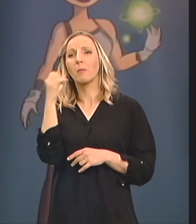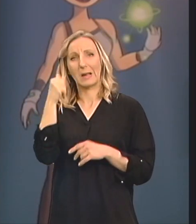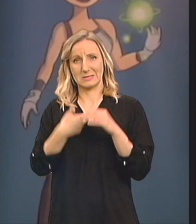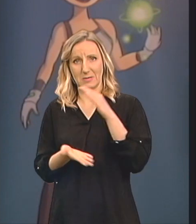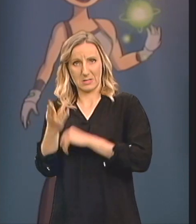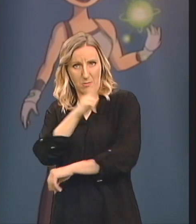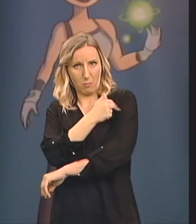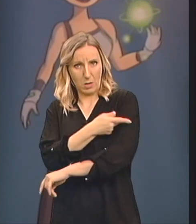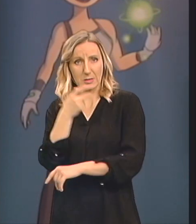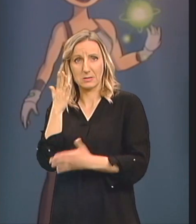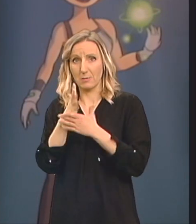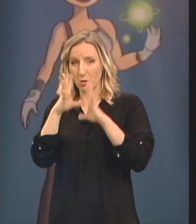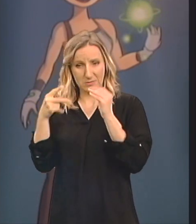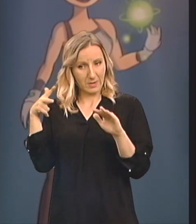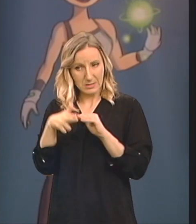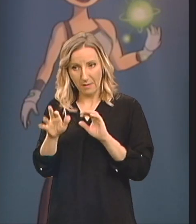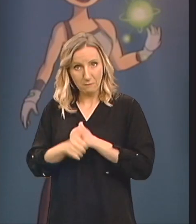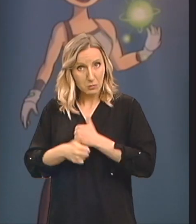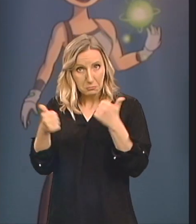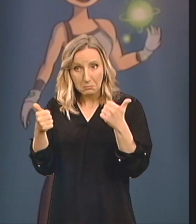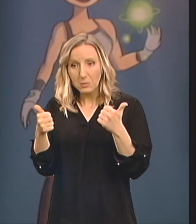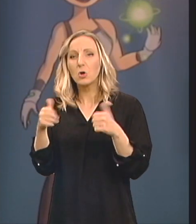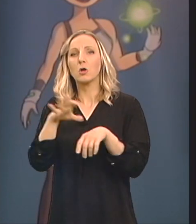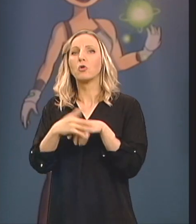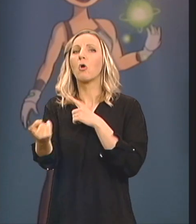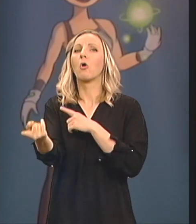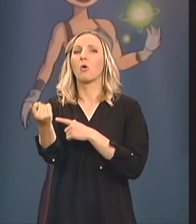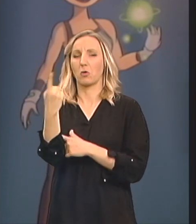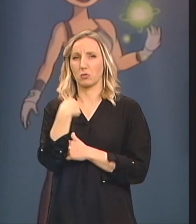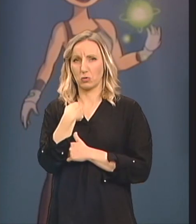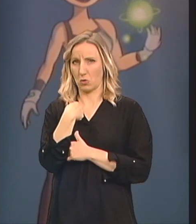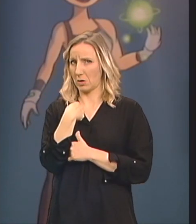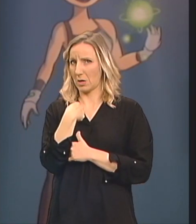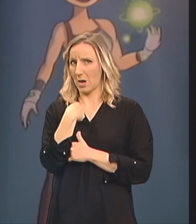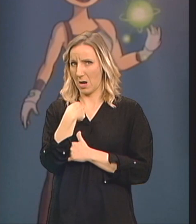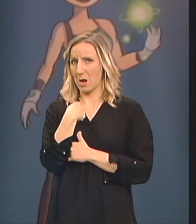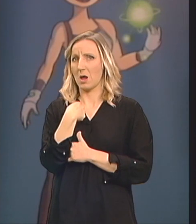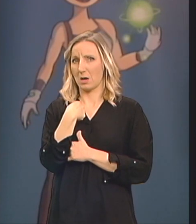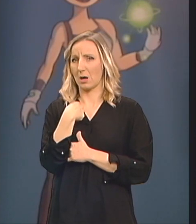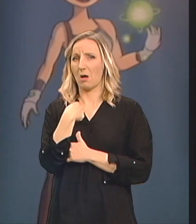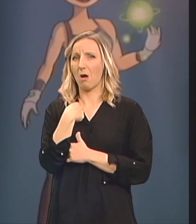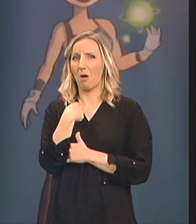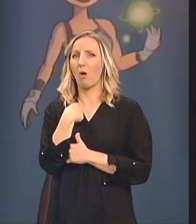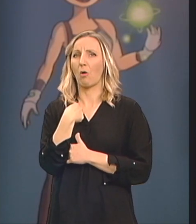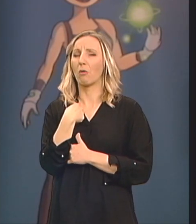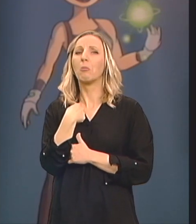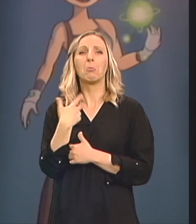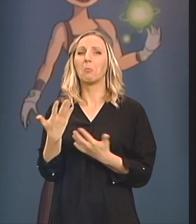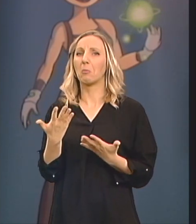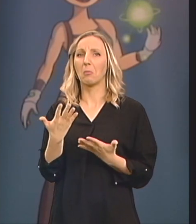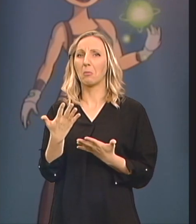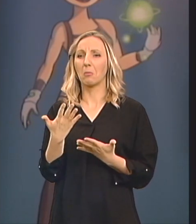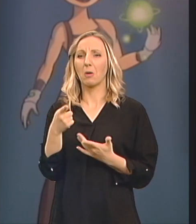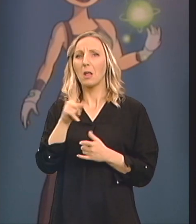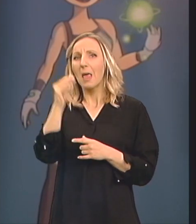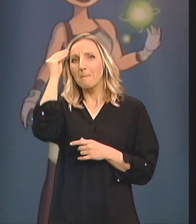bolnice Kada je sve bilo završeno Onda je doktorica Moja Koja me tamo vodila Na VMA Rekla da Ne